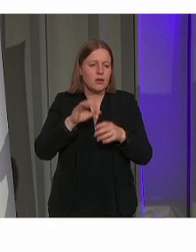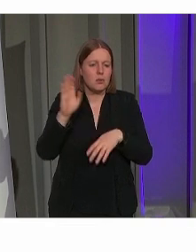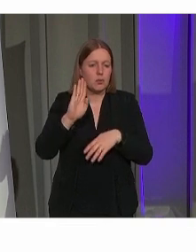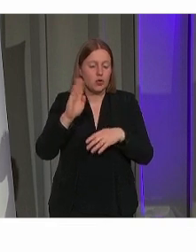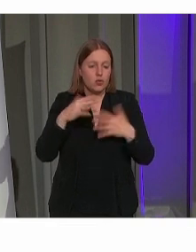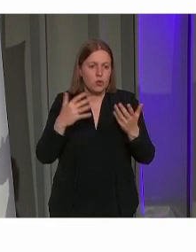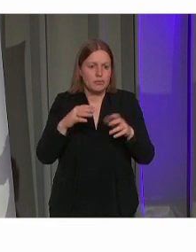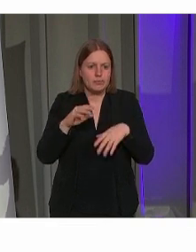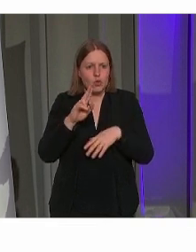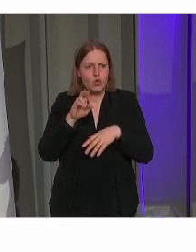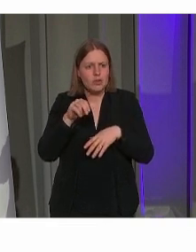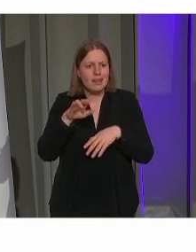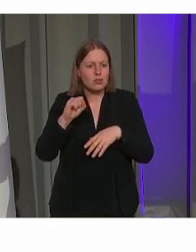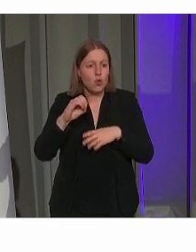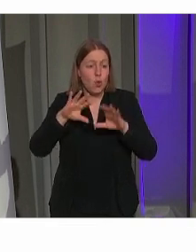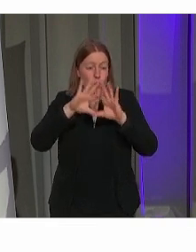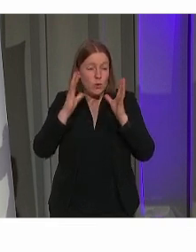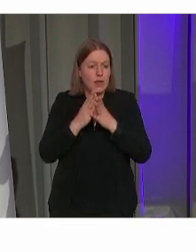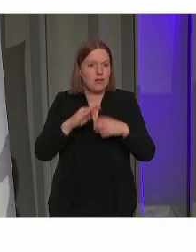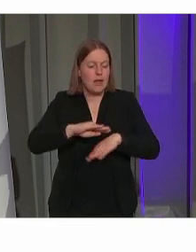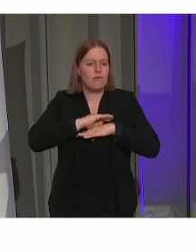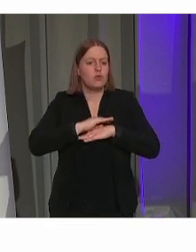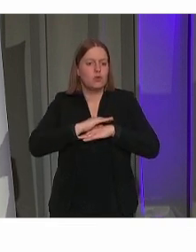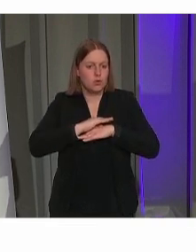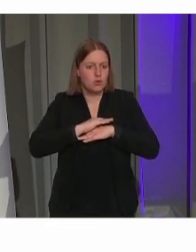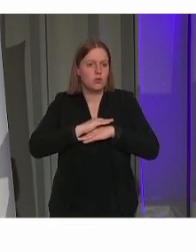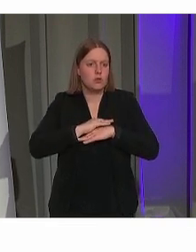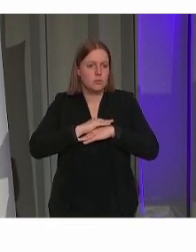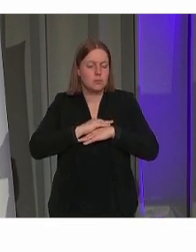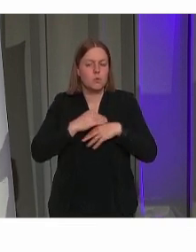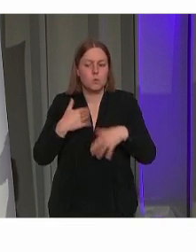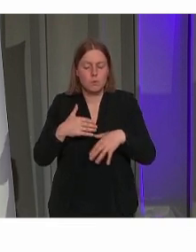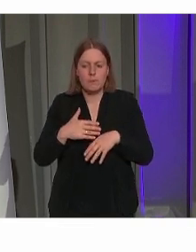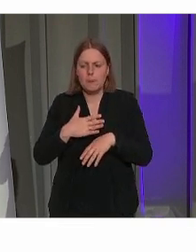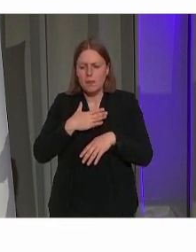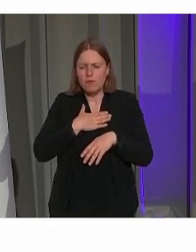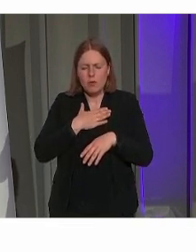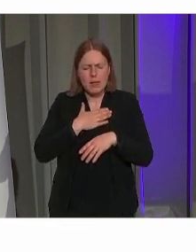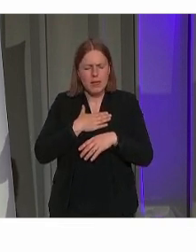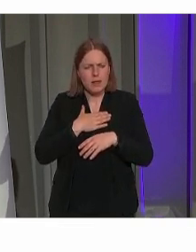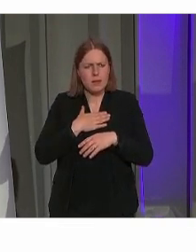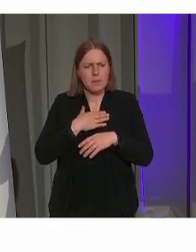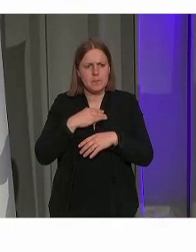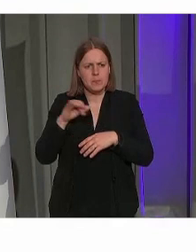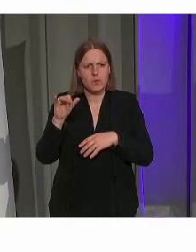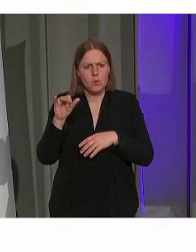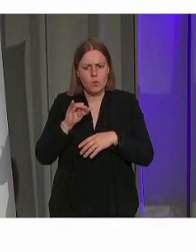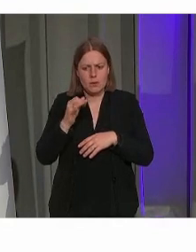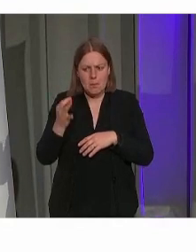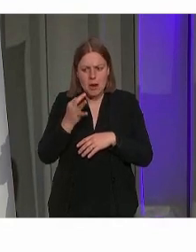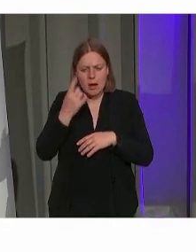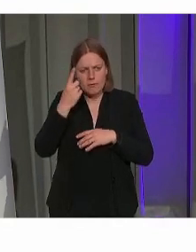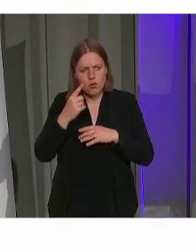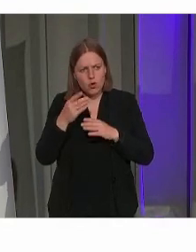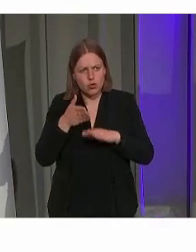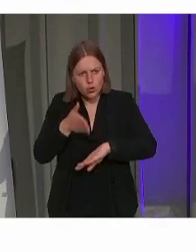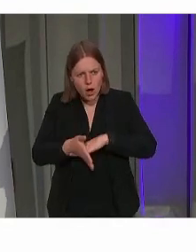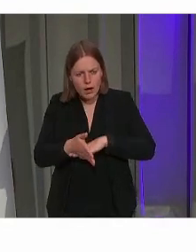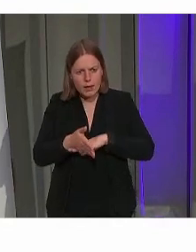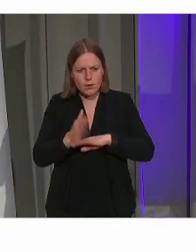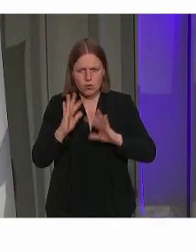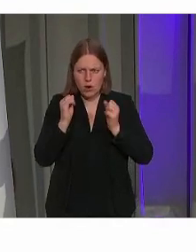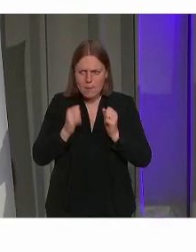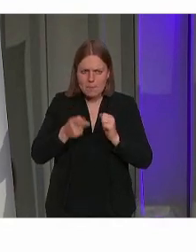-werelderfgoed. Wat mij heel erg aantrekt in toegankelijkheid of in het werk rond